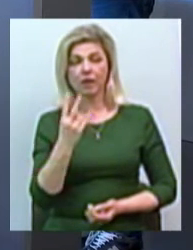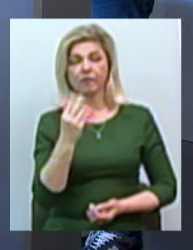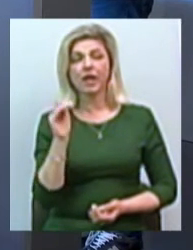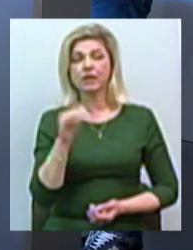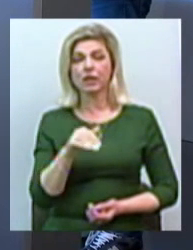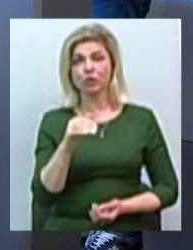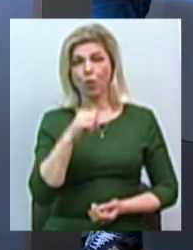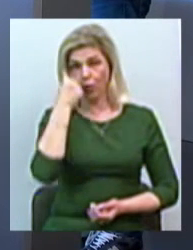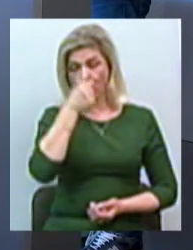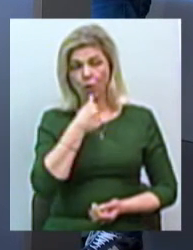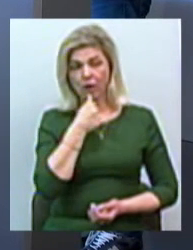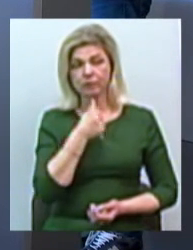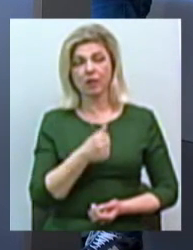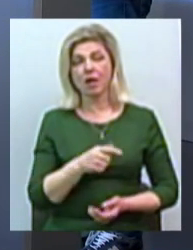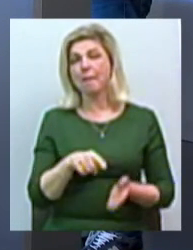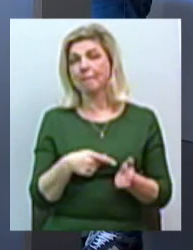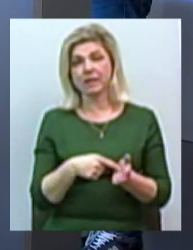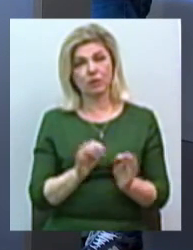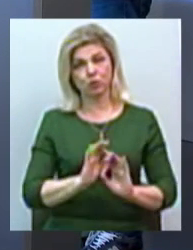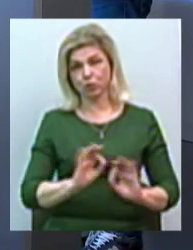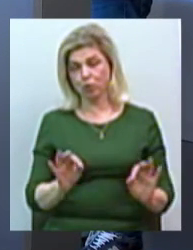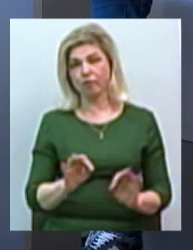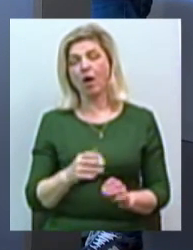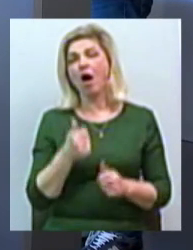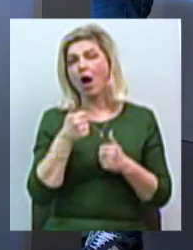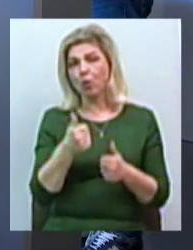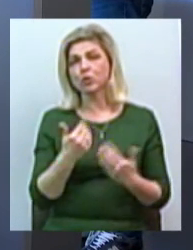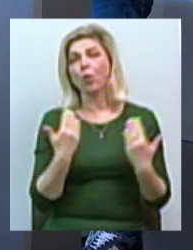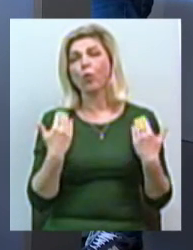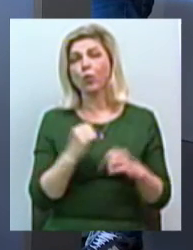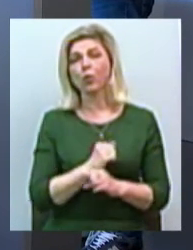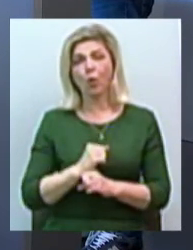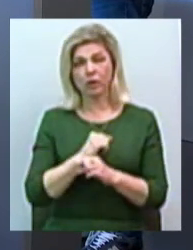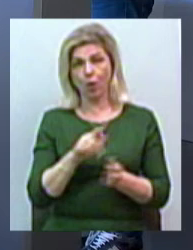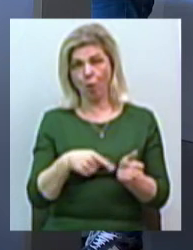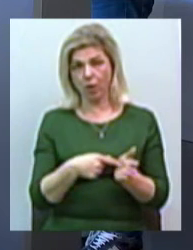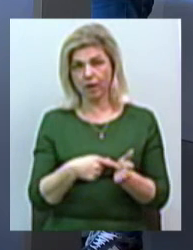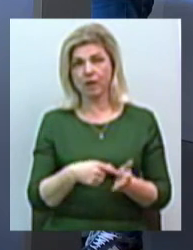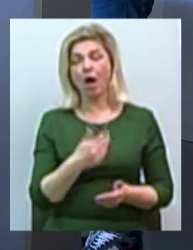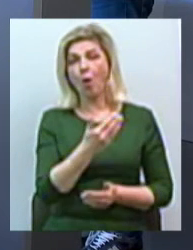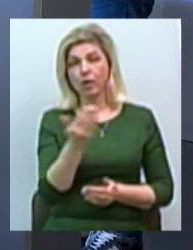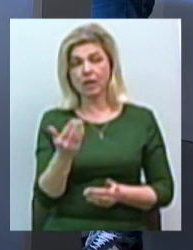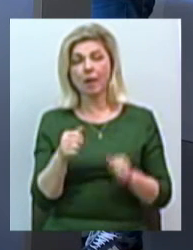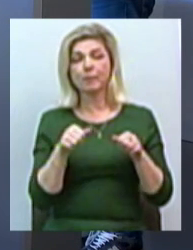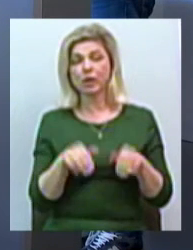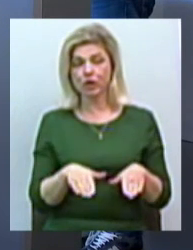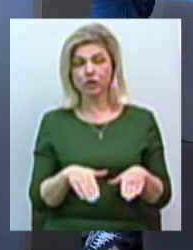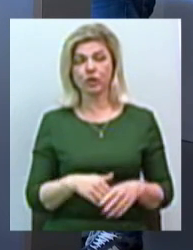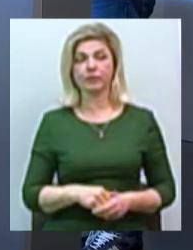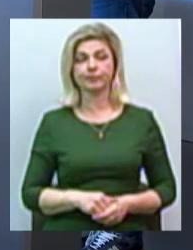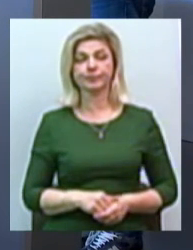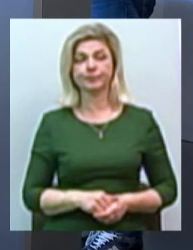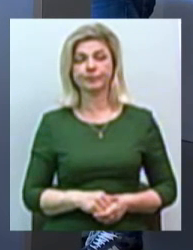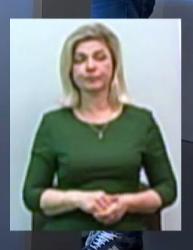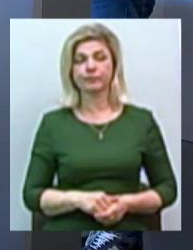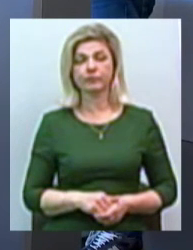виглядало, ну, курортне місце чудово. Совершенно, верно, хороший курортний місце, по большому счету. Доволі частенькі. Да, вони приняли